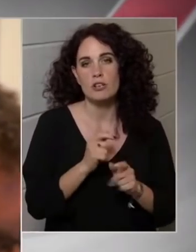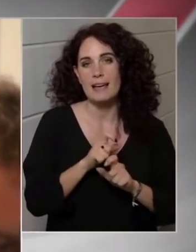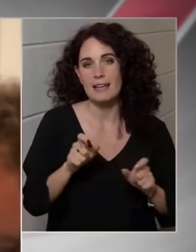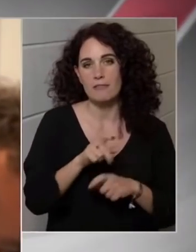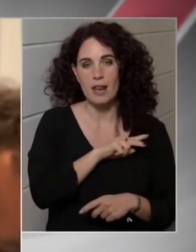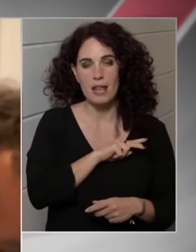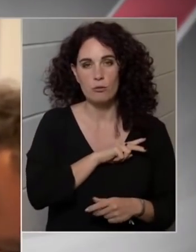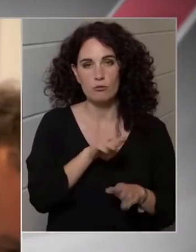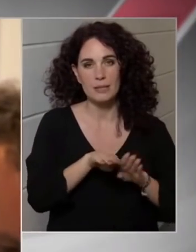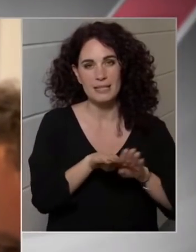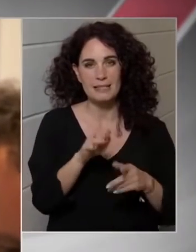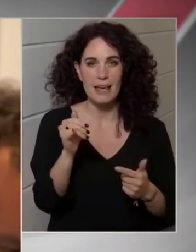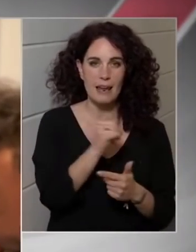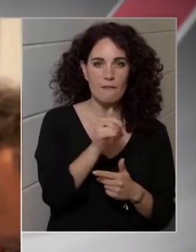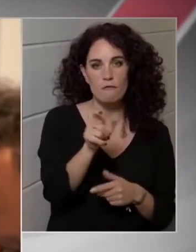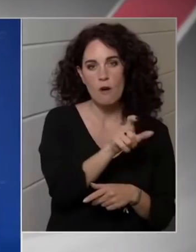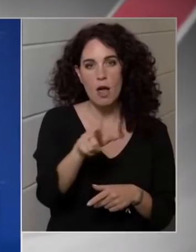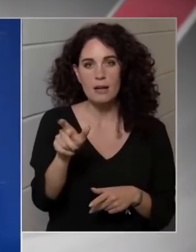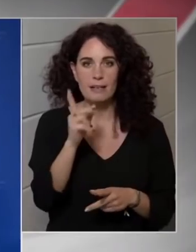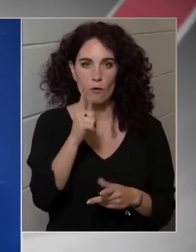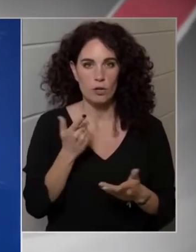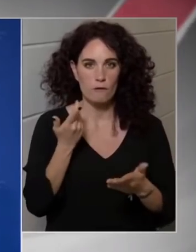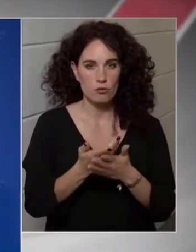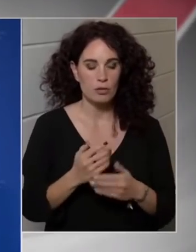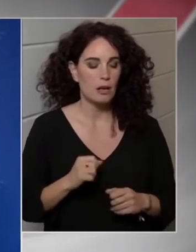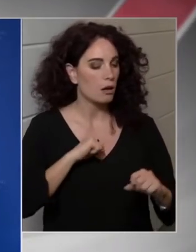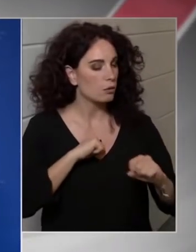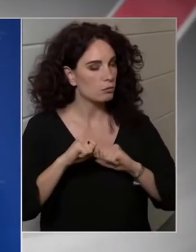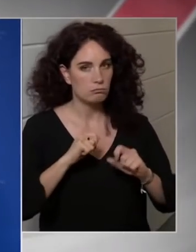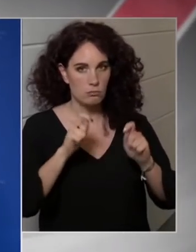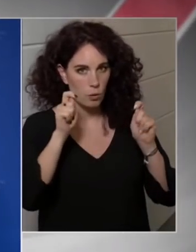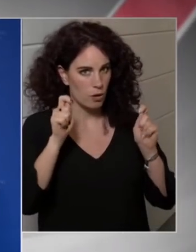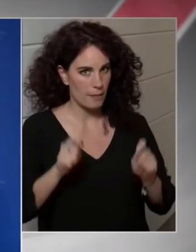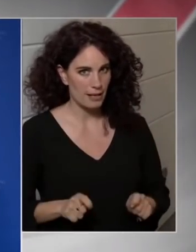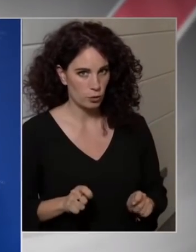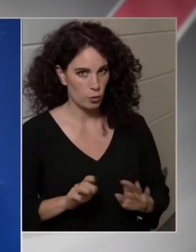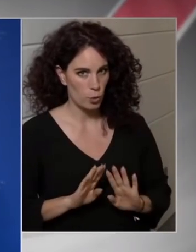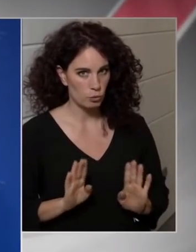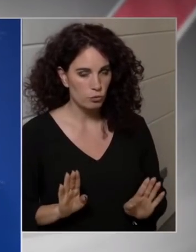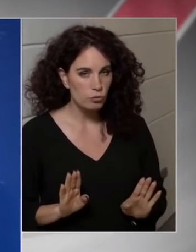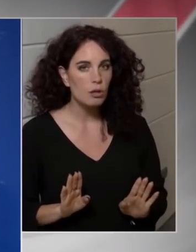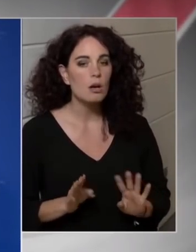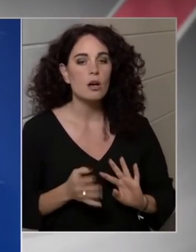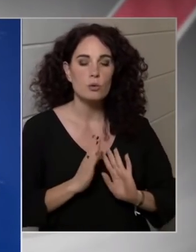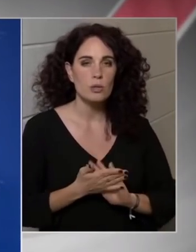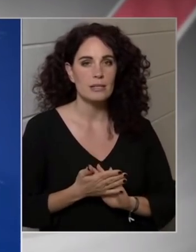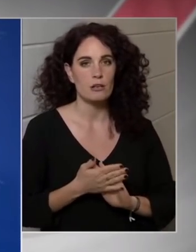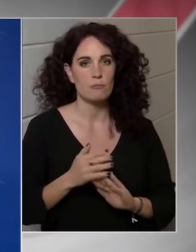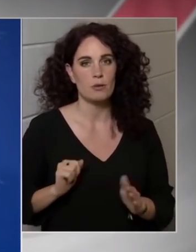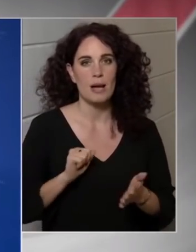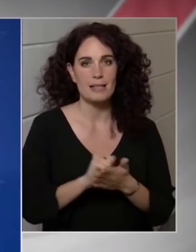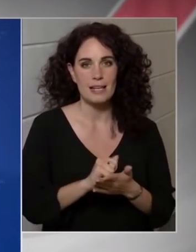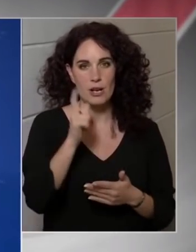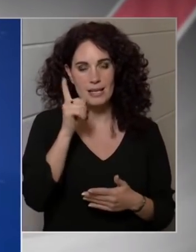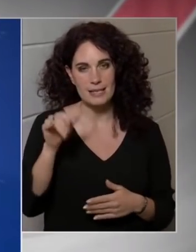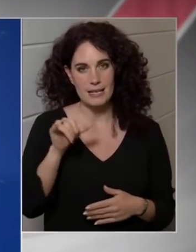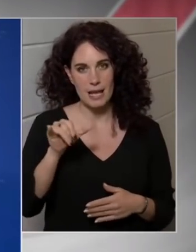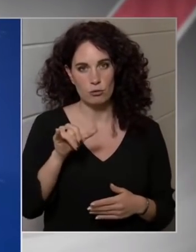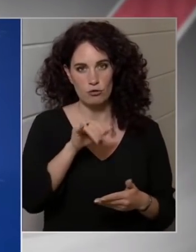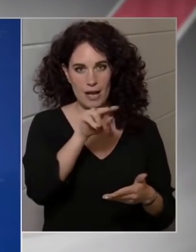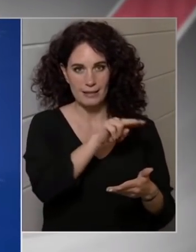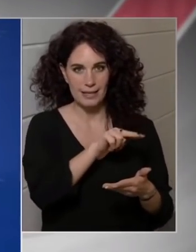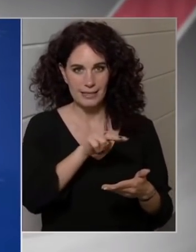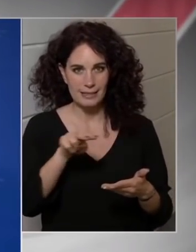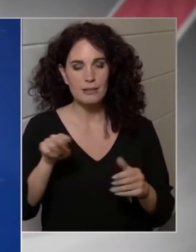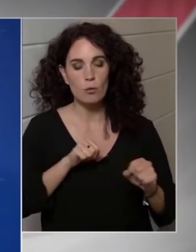miniszterek valamelyiket tesz javaslatot? Kormány dönt ezekről, és az összes beruházást Lázár János áttekinti, ezt a kormány újösen